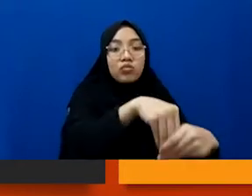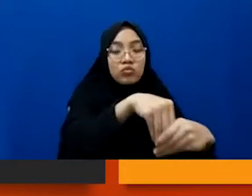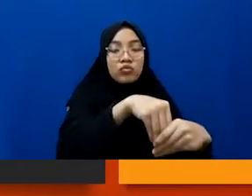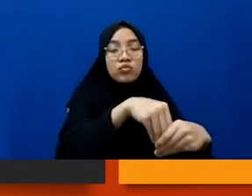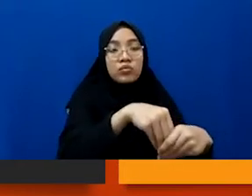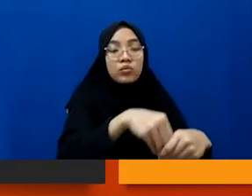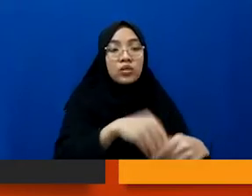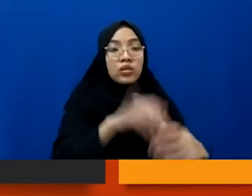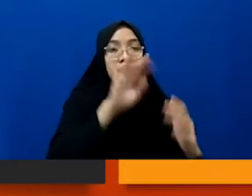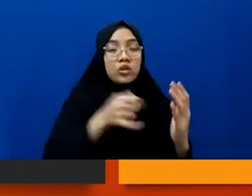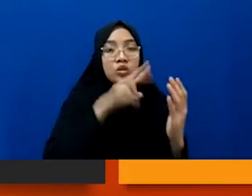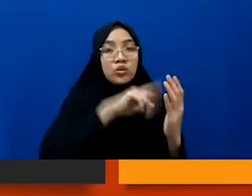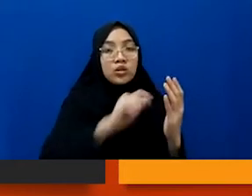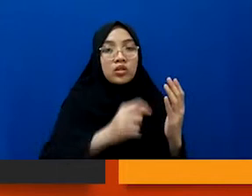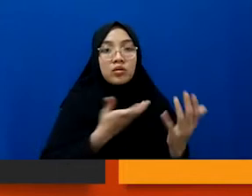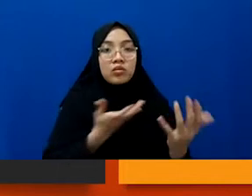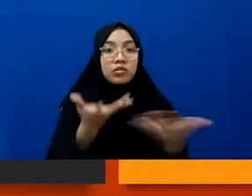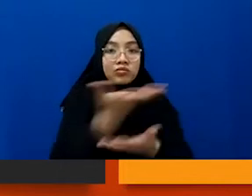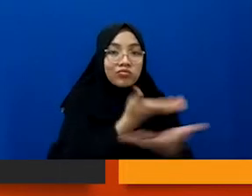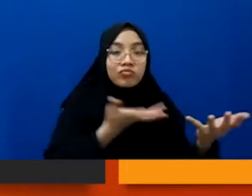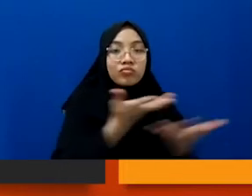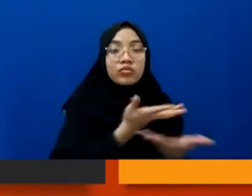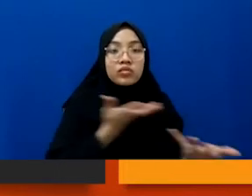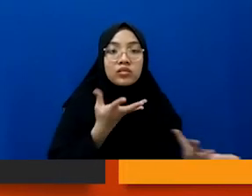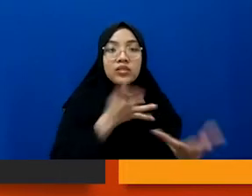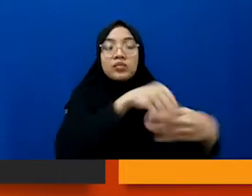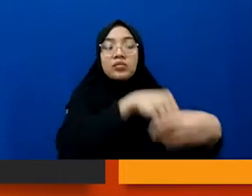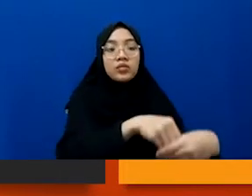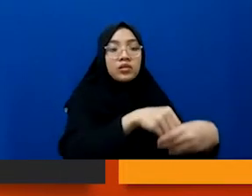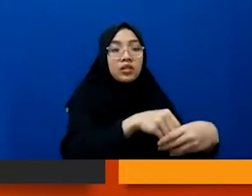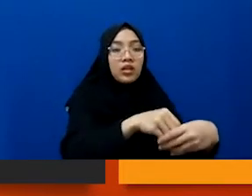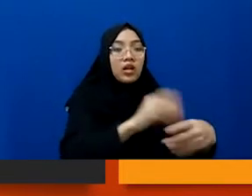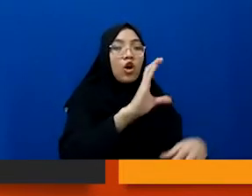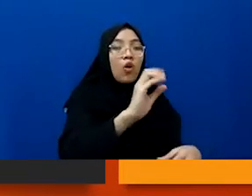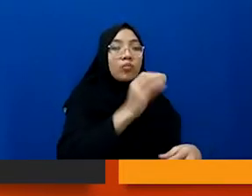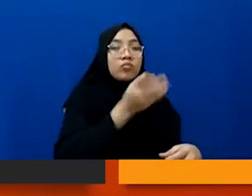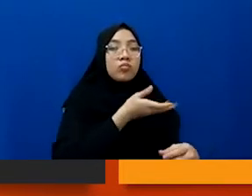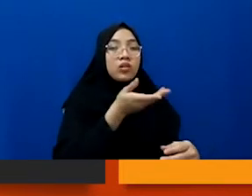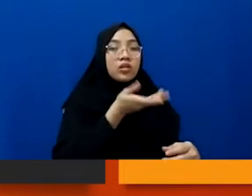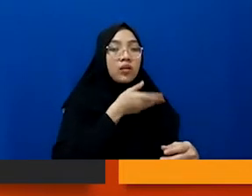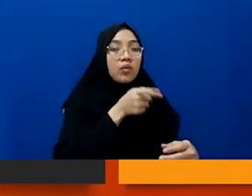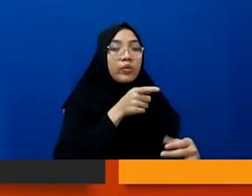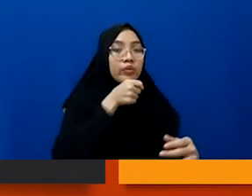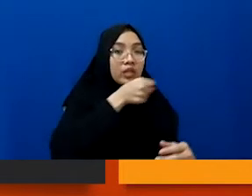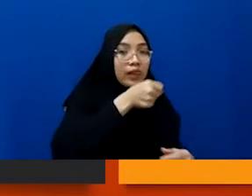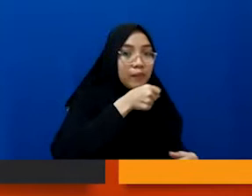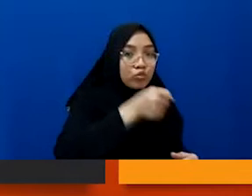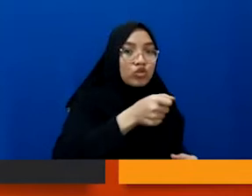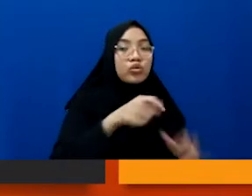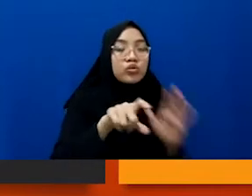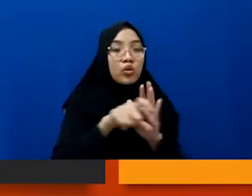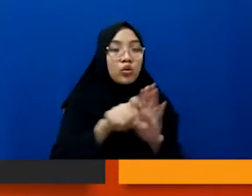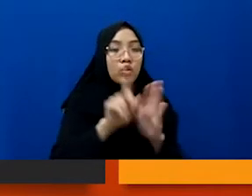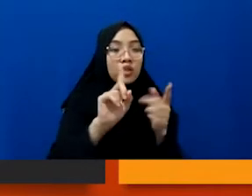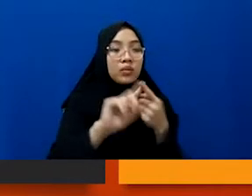jurnalisnya ini membaur menjadi bagian dari obyek yang akan diliput. Misalnya teman